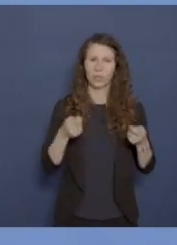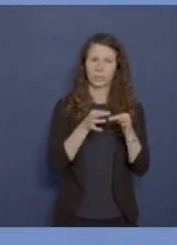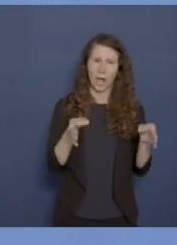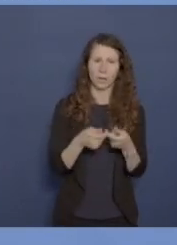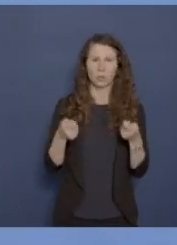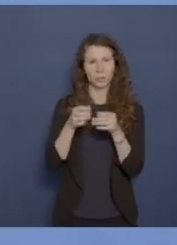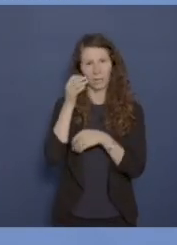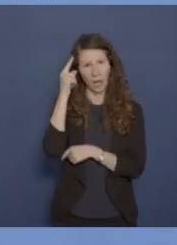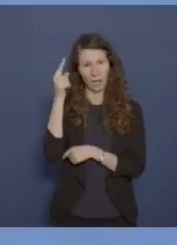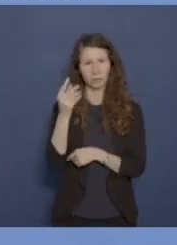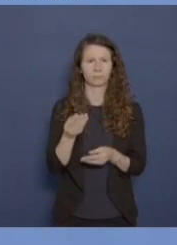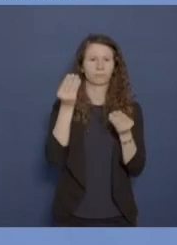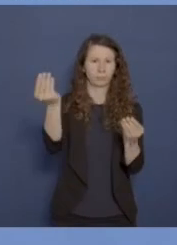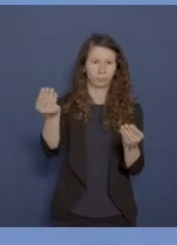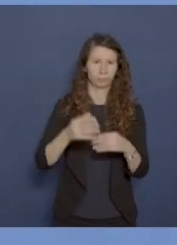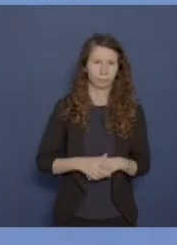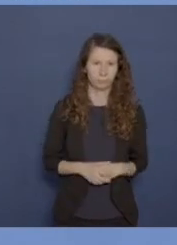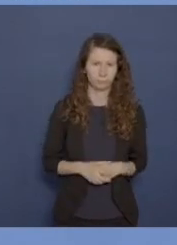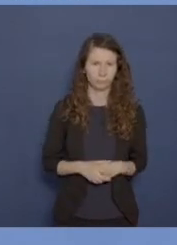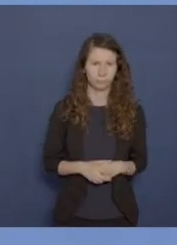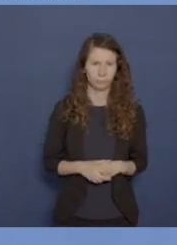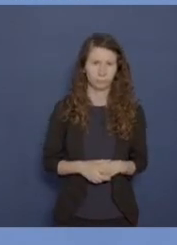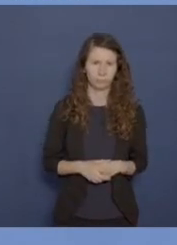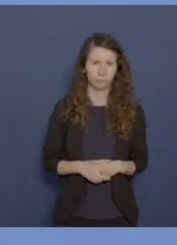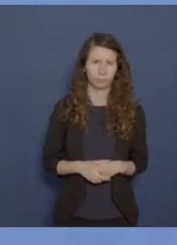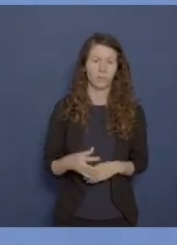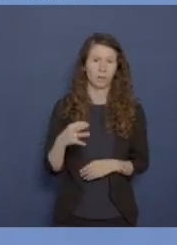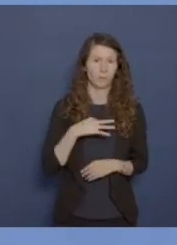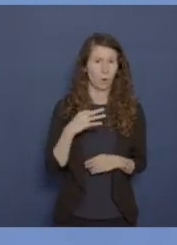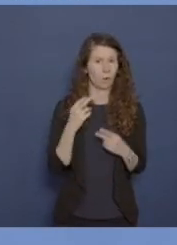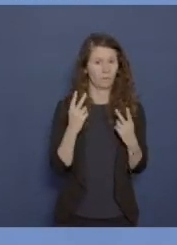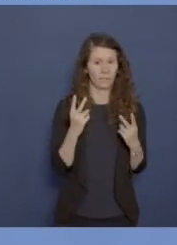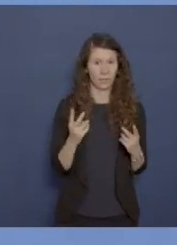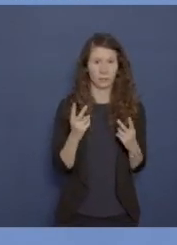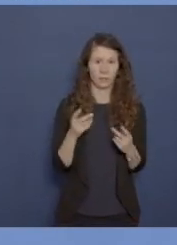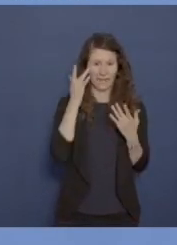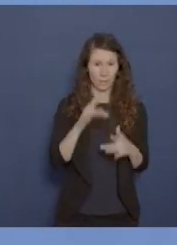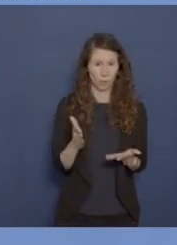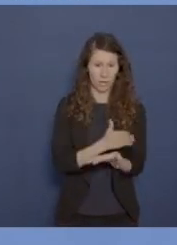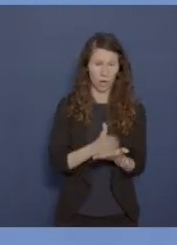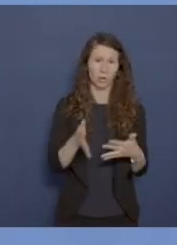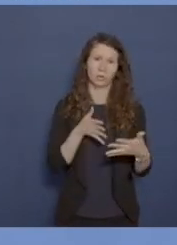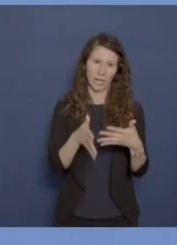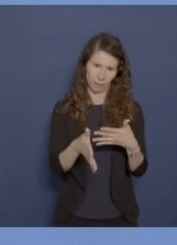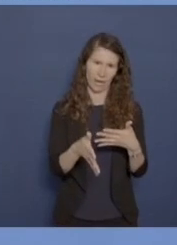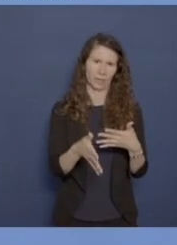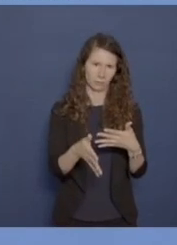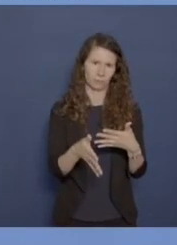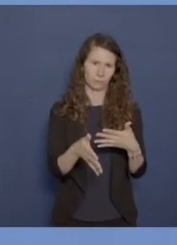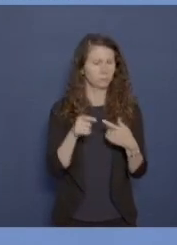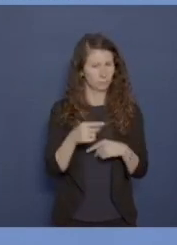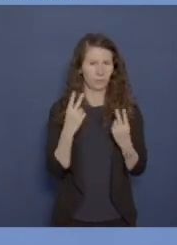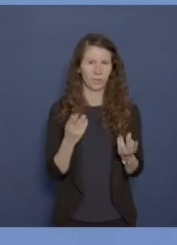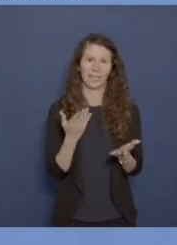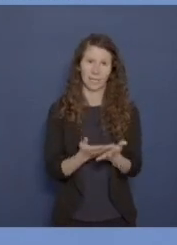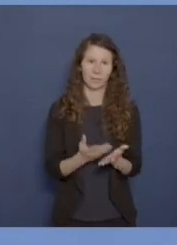und dem Bundesrat zugeleitet. Uns ist Transparenz bei Genehmigungsentscheidungen ein wichtiges Anliegen. Deswegen dieser